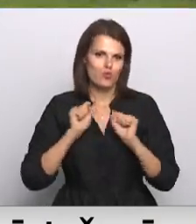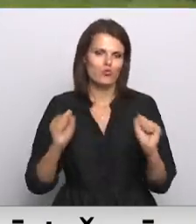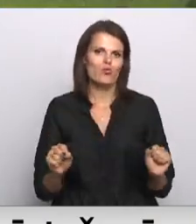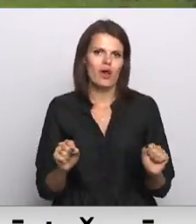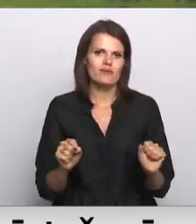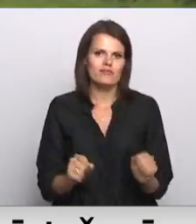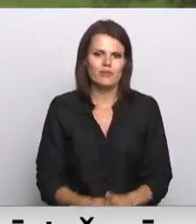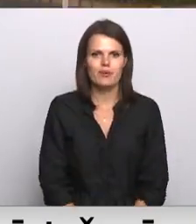televīzija